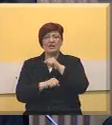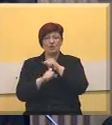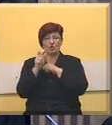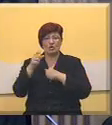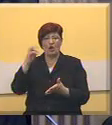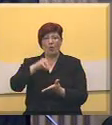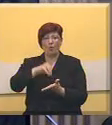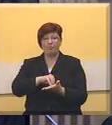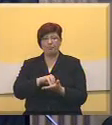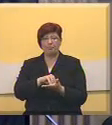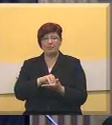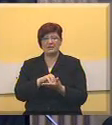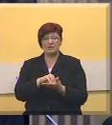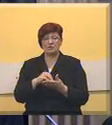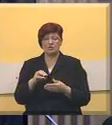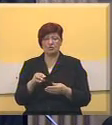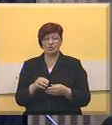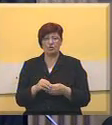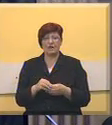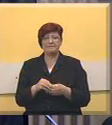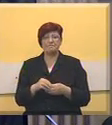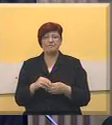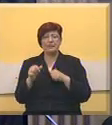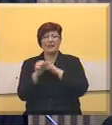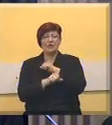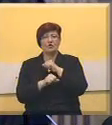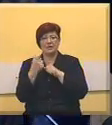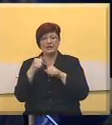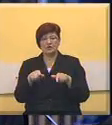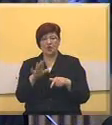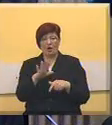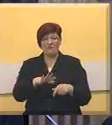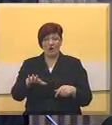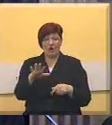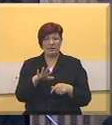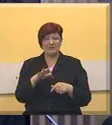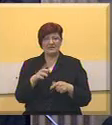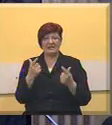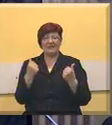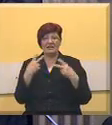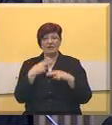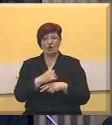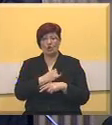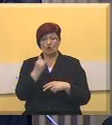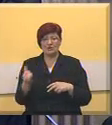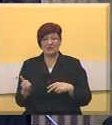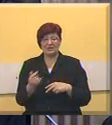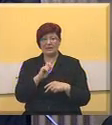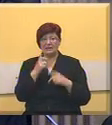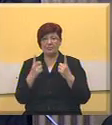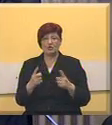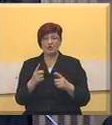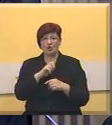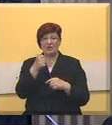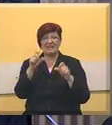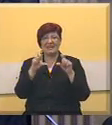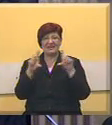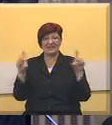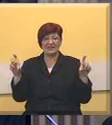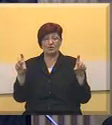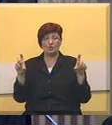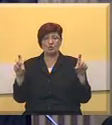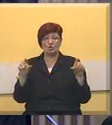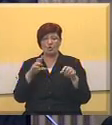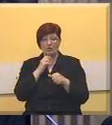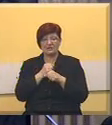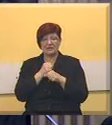upisuje studije iz ove oblasti, ali nažalost do sada nije postojao ni jedan institut koji se